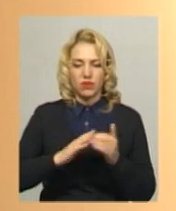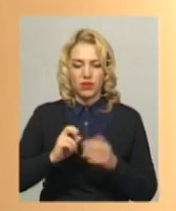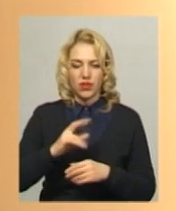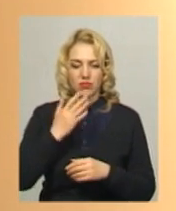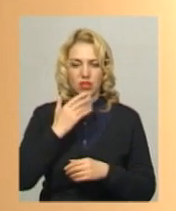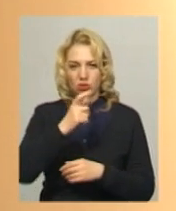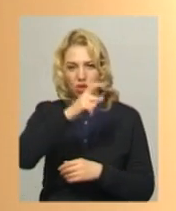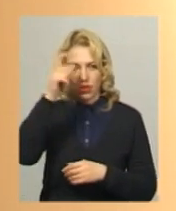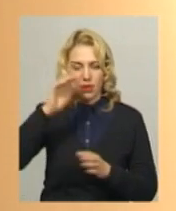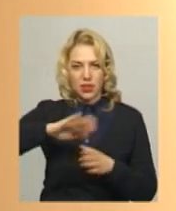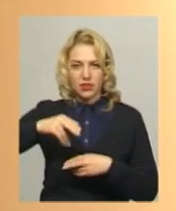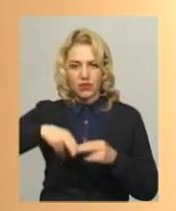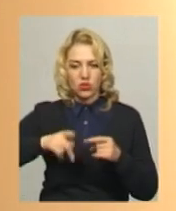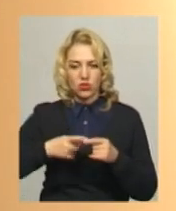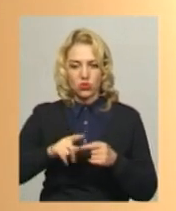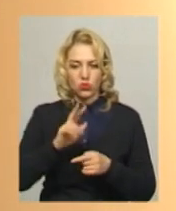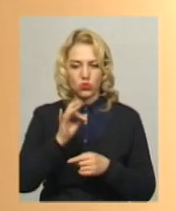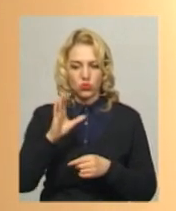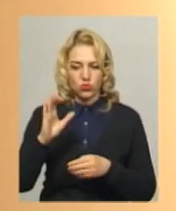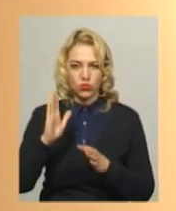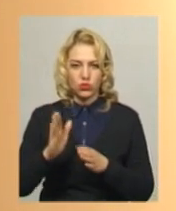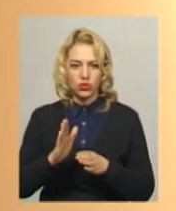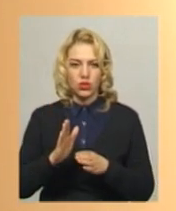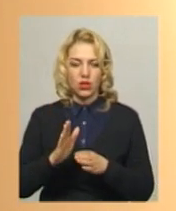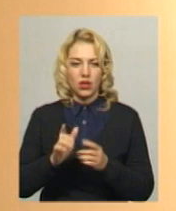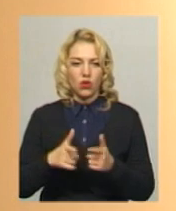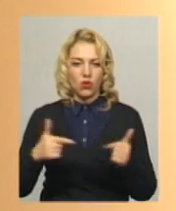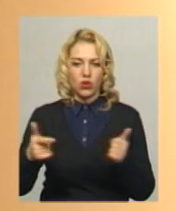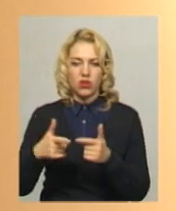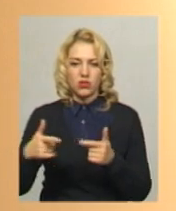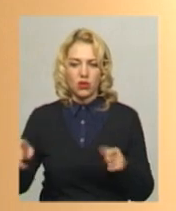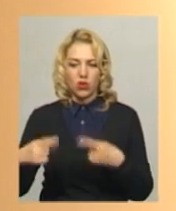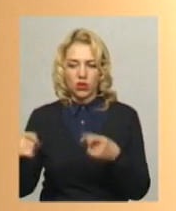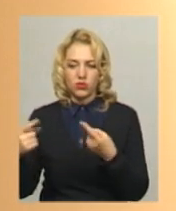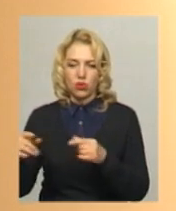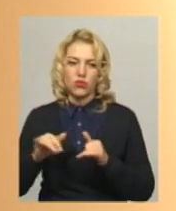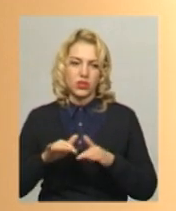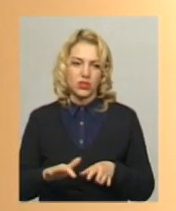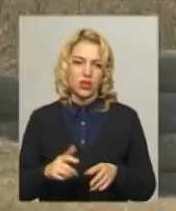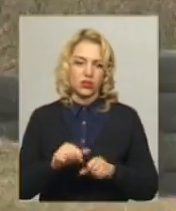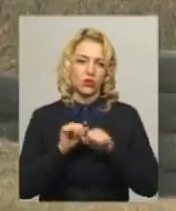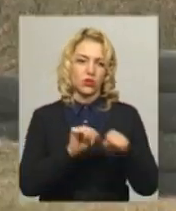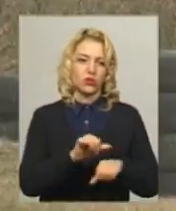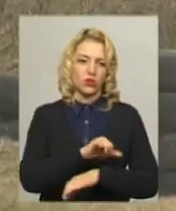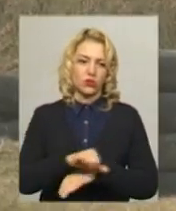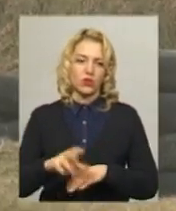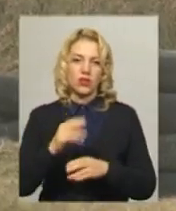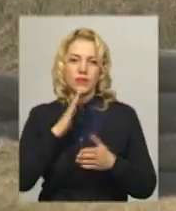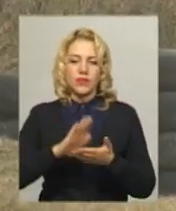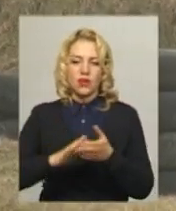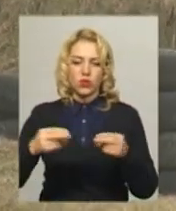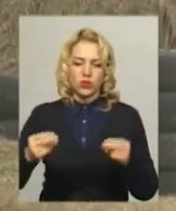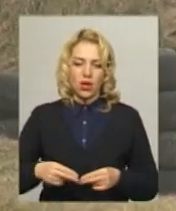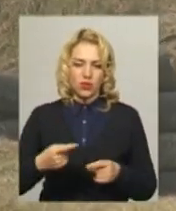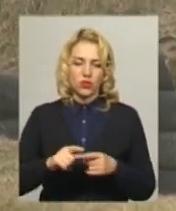академії, після завершення цього курсу будуть безпосередньо організовувати та здійснюватися заходи Органу охорони кордону. За контрактом в Луганській